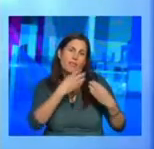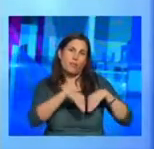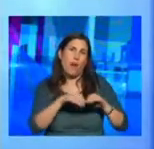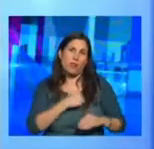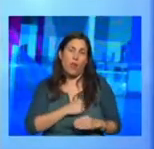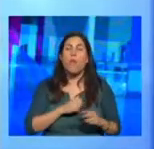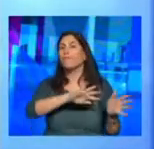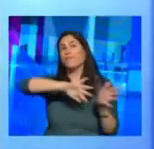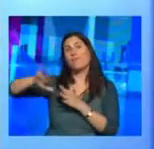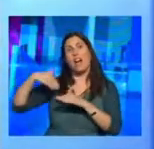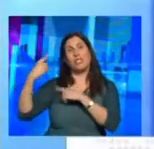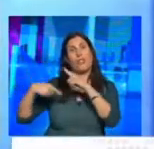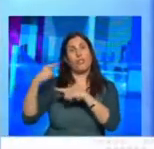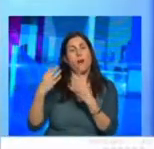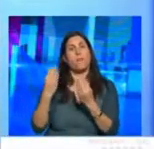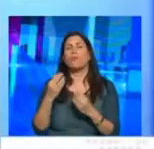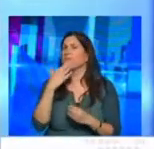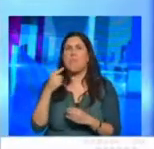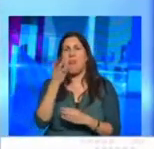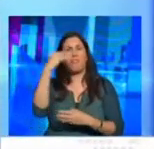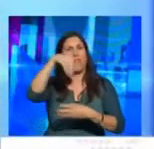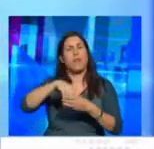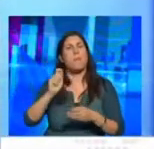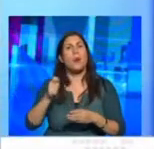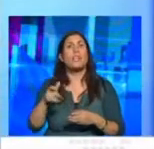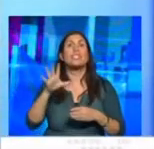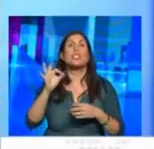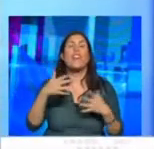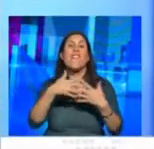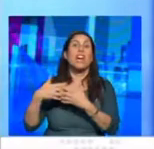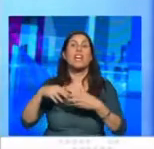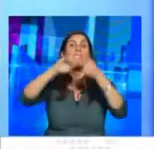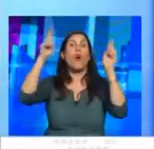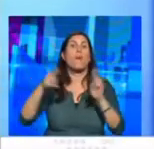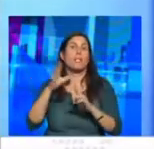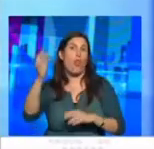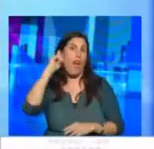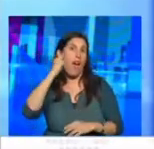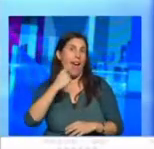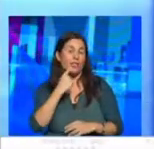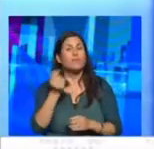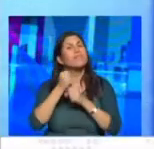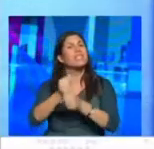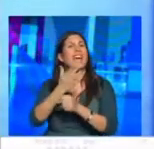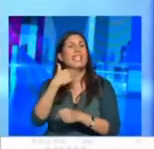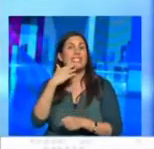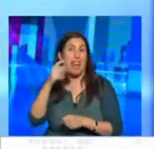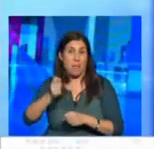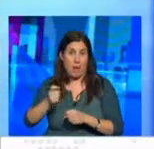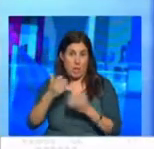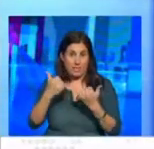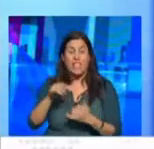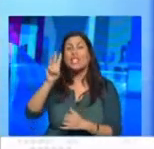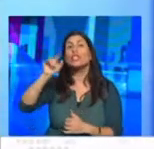אחרי שנים רבות בהן נהדרה ישראל מהקונגרס של הפדרציה העולמית של החירושים הצגה את ישראל בקונגרס